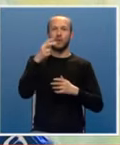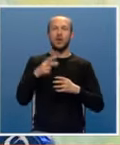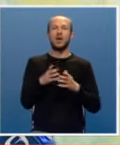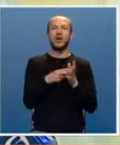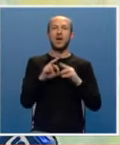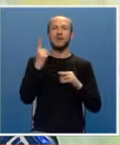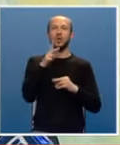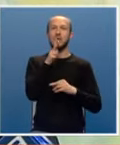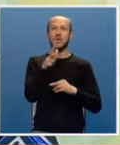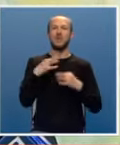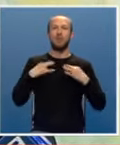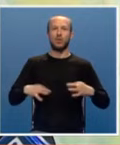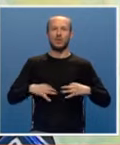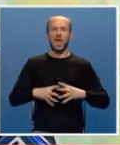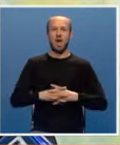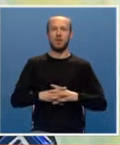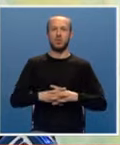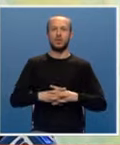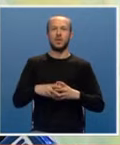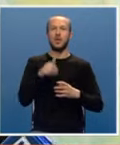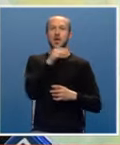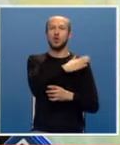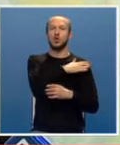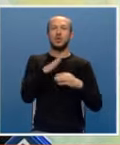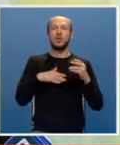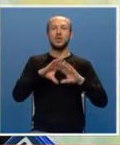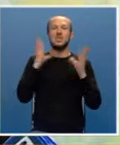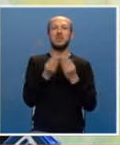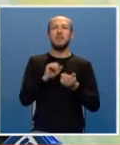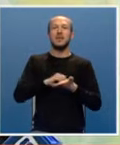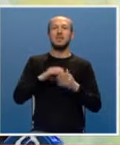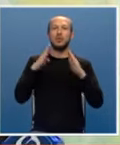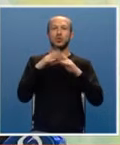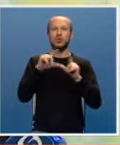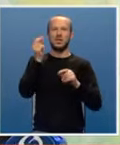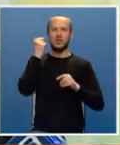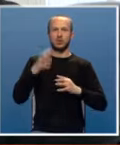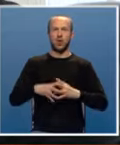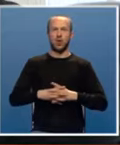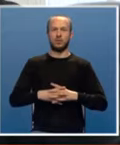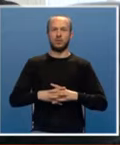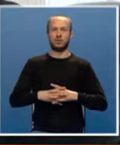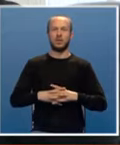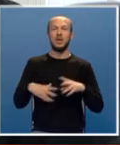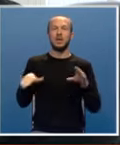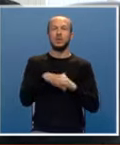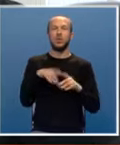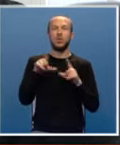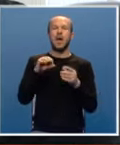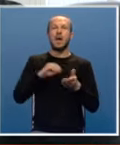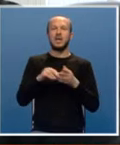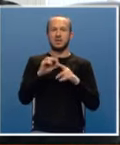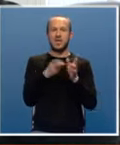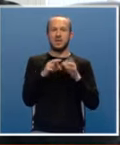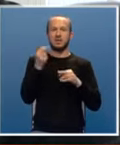na visoke zahtjeve profesije i oslonac je praktično svim medijskim kućama u Republici Srpskoj. Zaposleni u Novinskoj